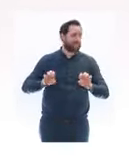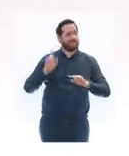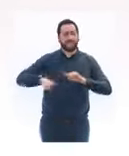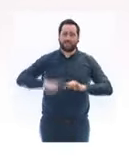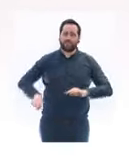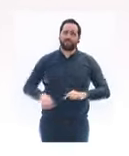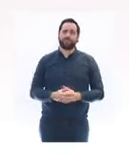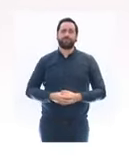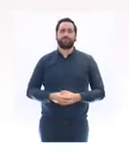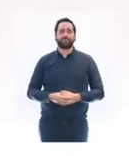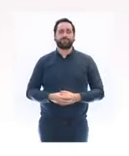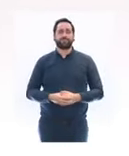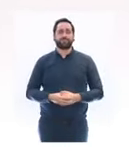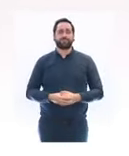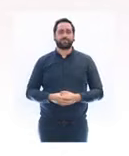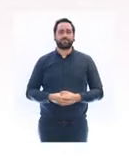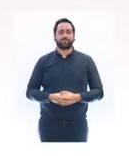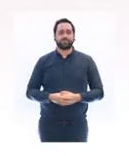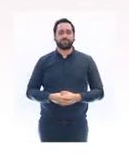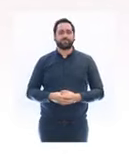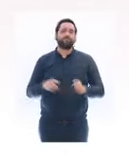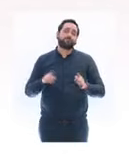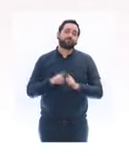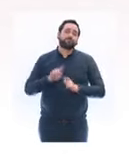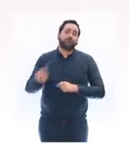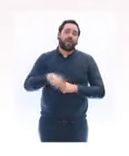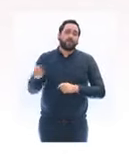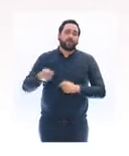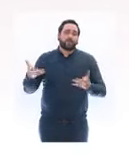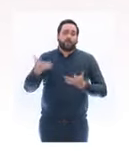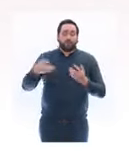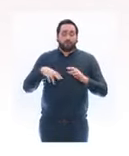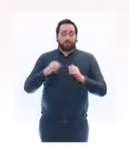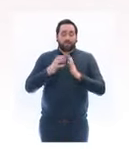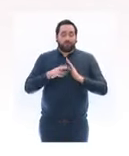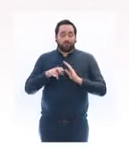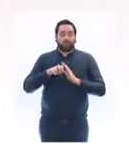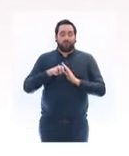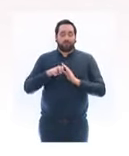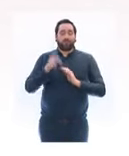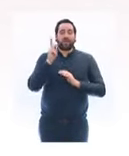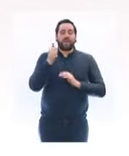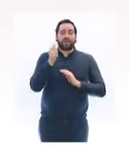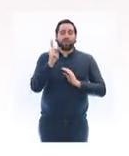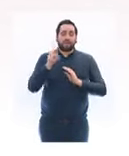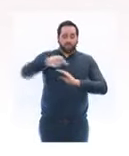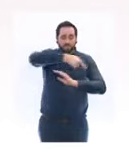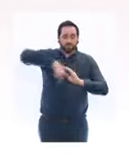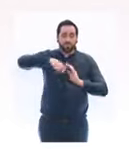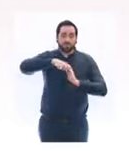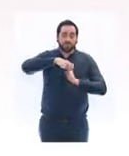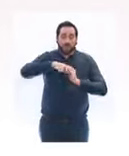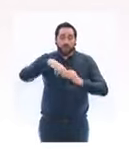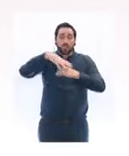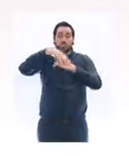fortiori pas possible de vous déplacer au-delà d'un kilomètre de chez vous, en dehors des motifs prévus.